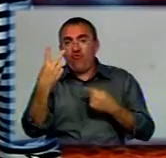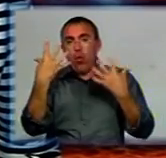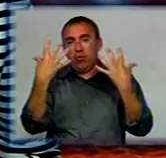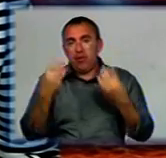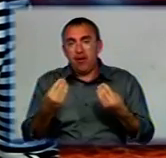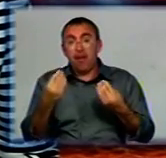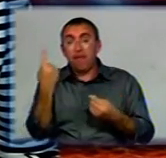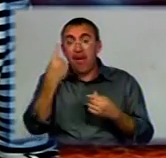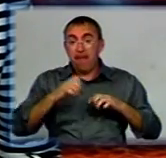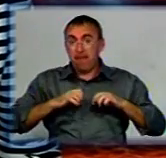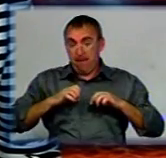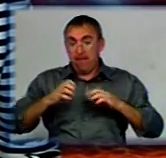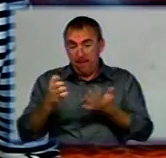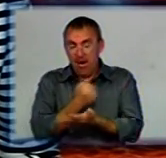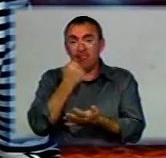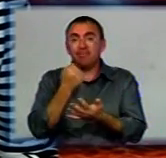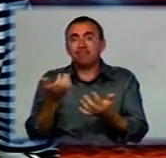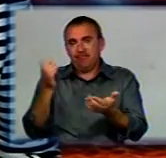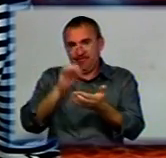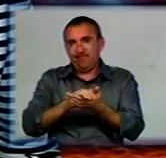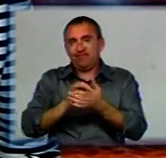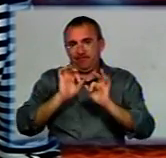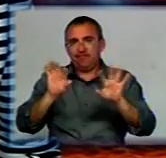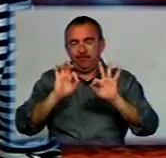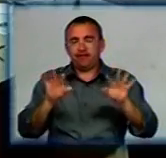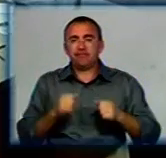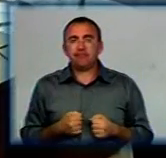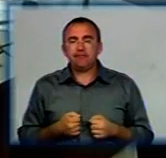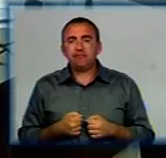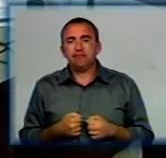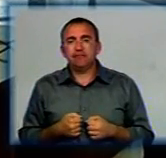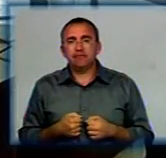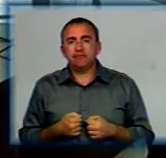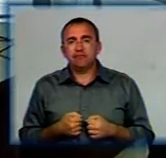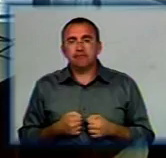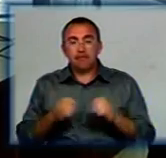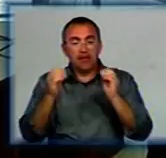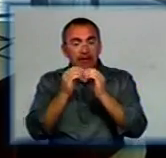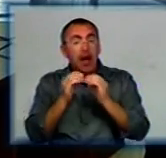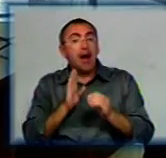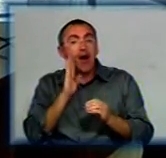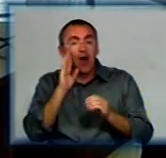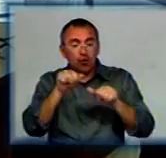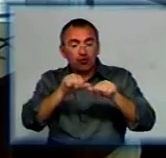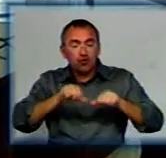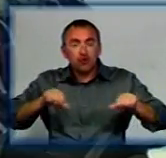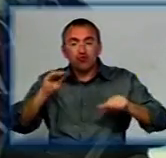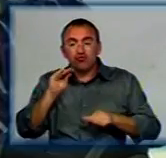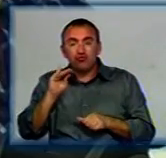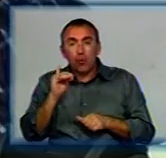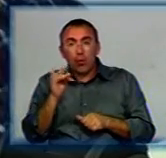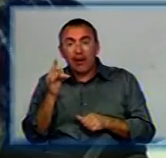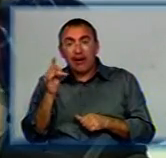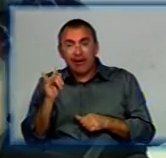переможцями вже встигла познайомитися Дарина Романська. З 10 ранку члени журі переглядають конкурсні